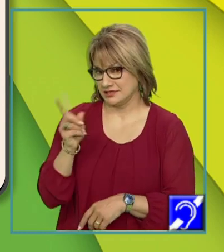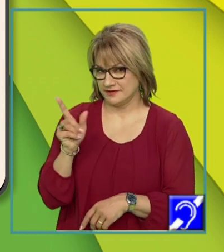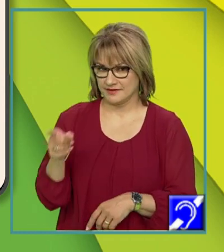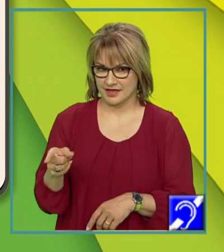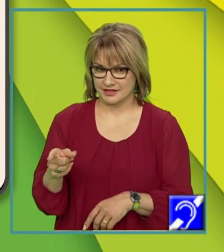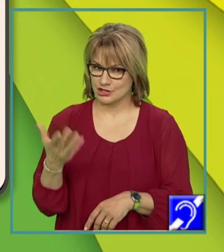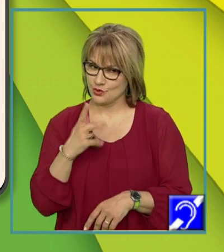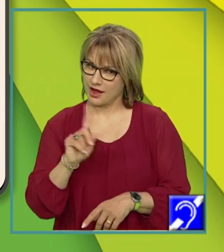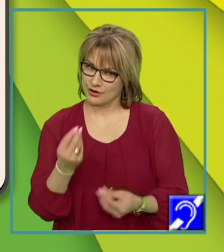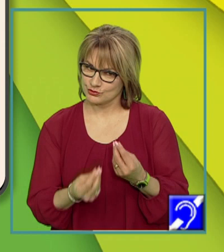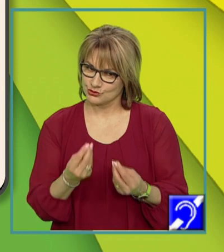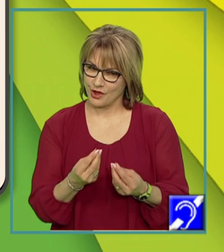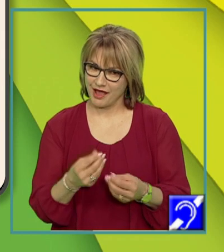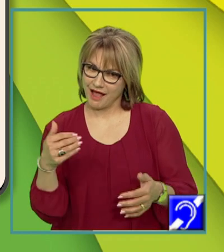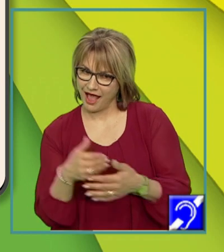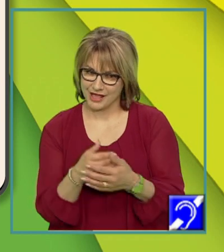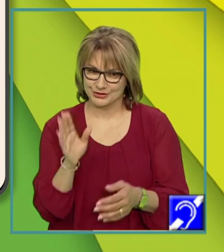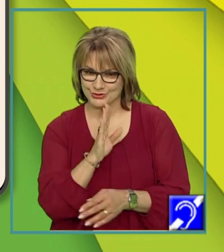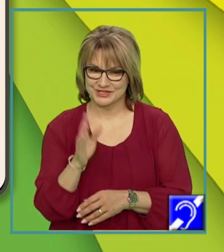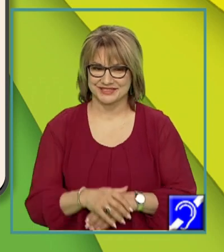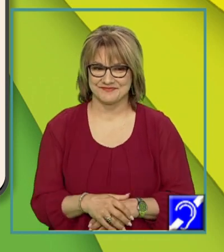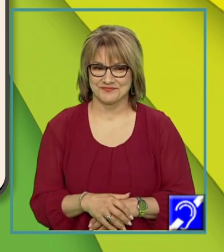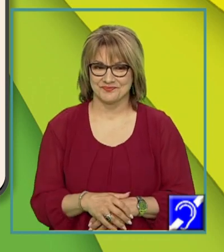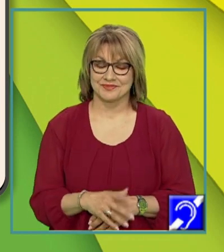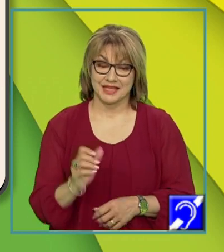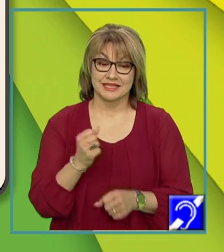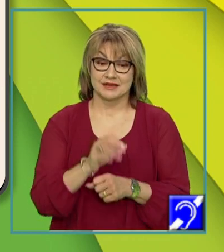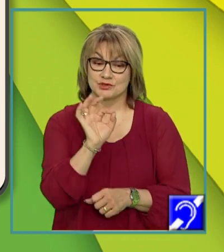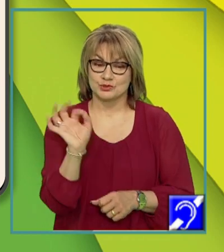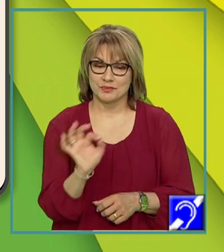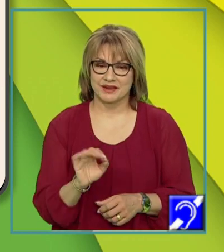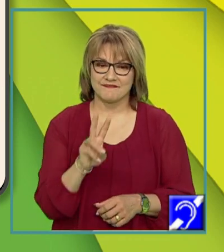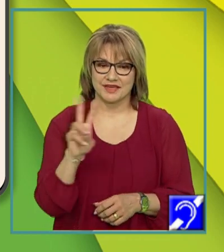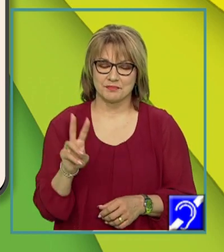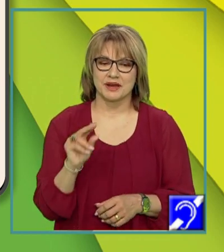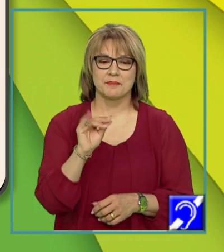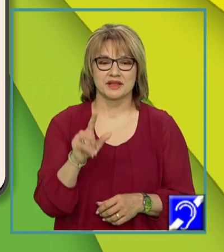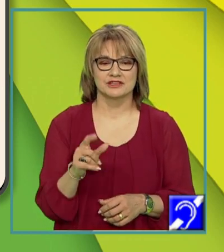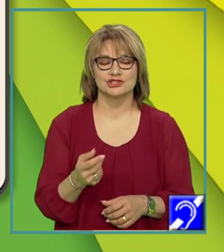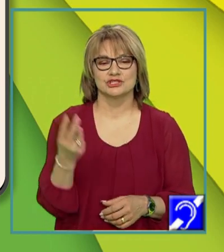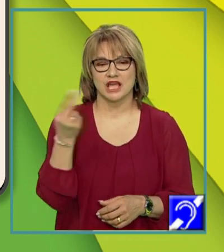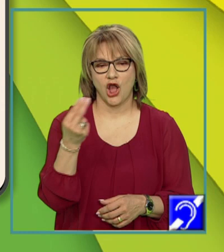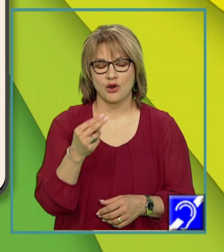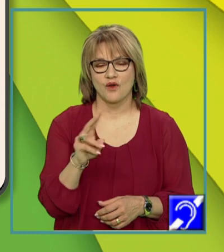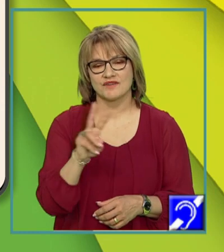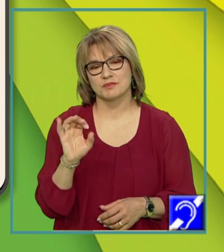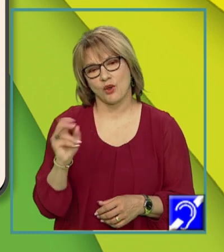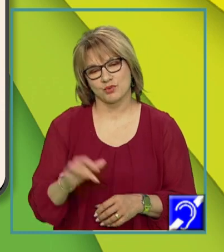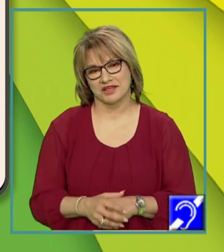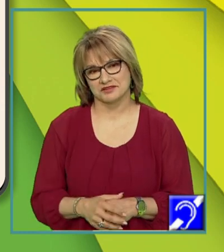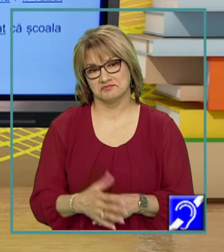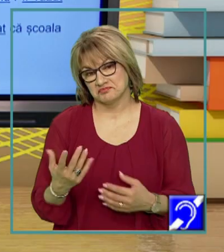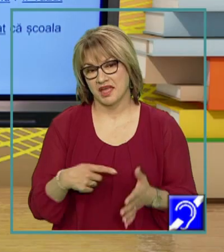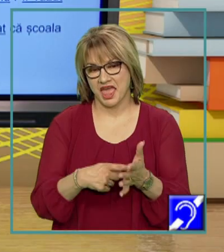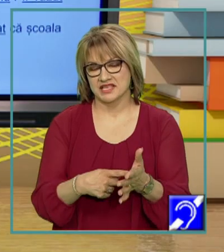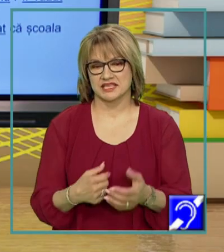școala nu înseamnă un joc de a va-ți ascunselea. Am avut de sublinia verbele predicative și să colorăm verbele copulative. Iată o variantă